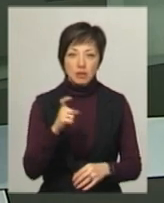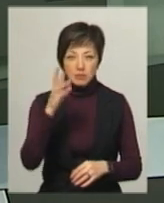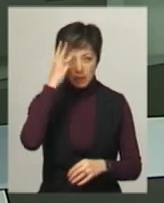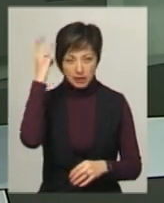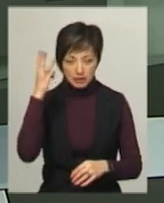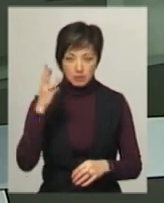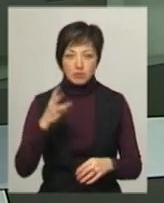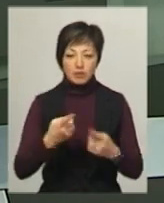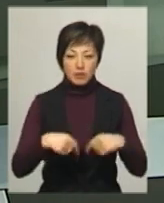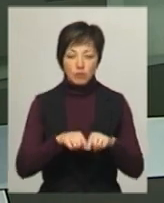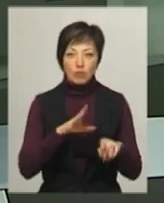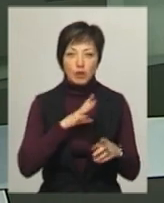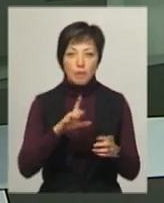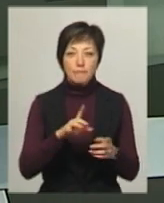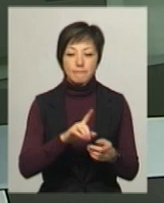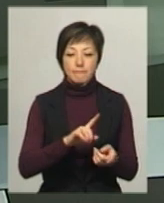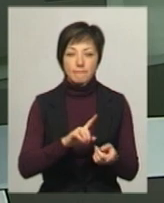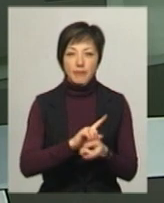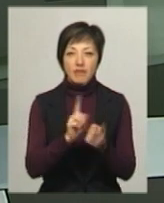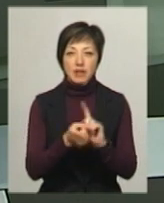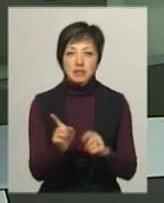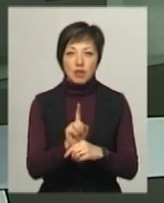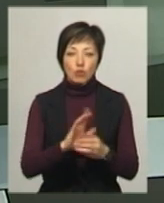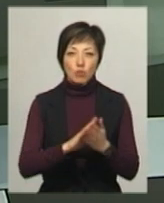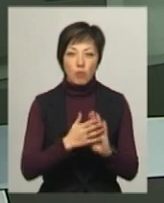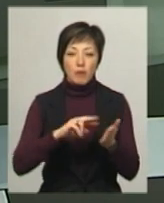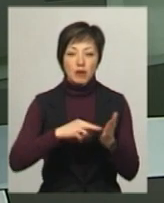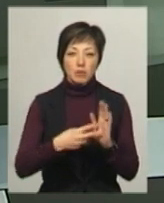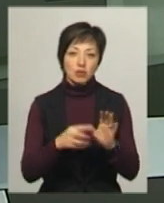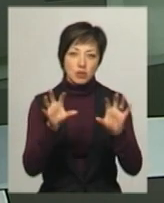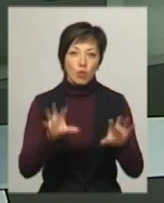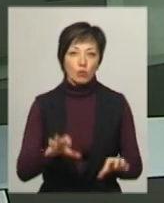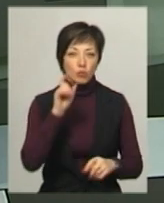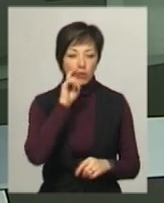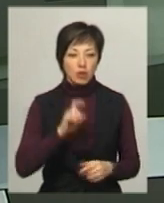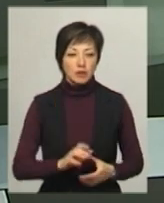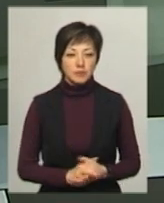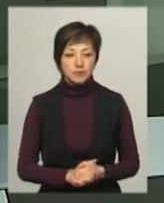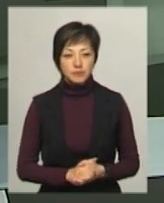Хмельницьгазом, були приведені до стандартних умов, які передбачені, зокрема, законом України.